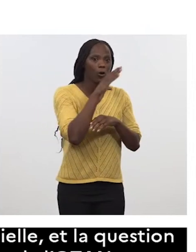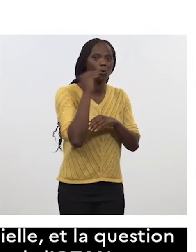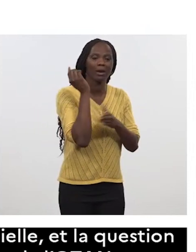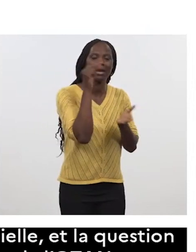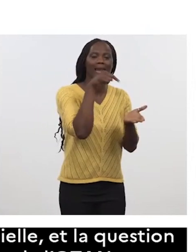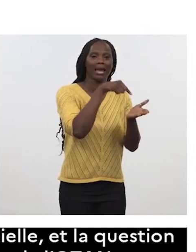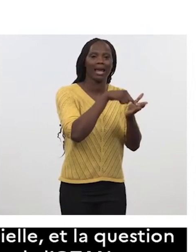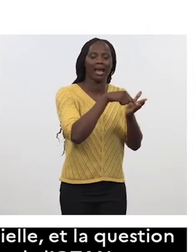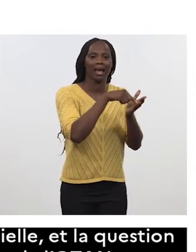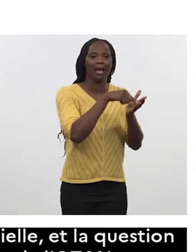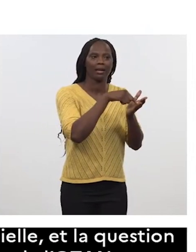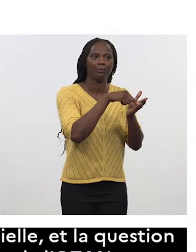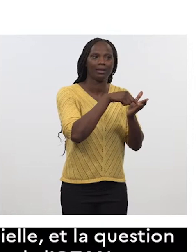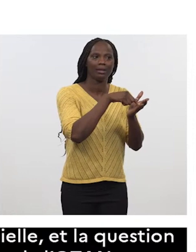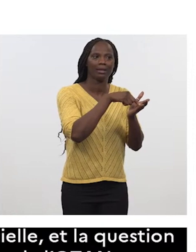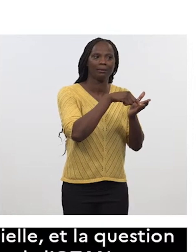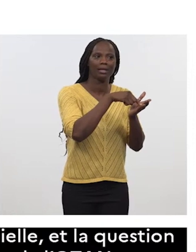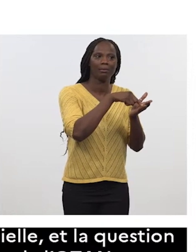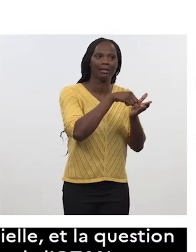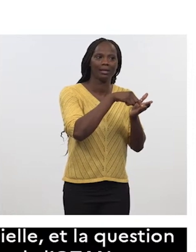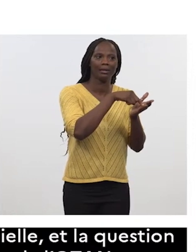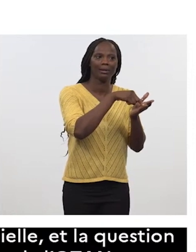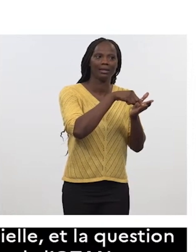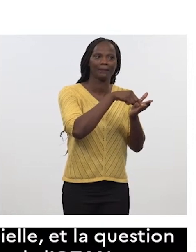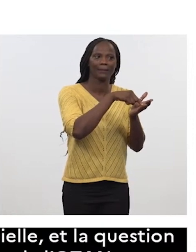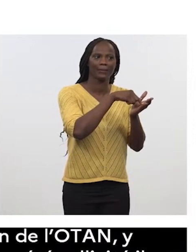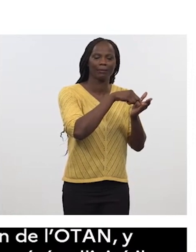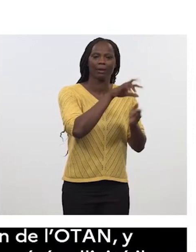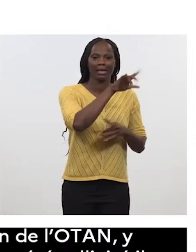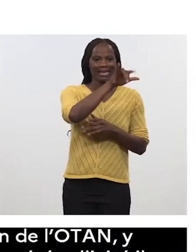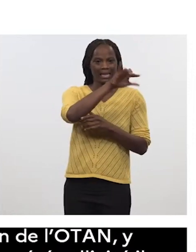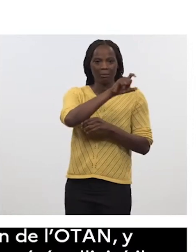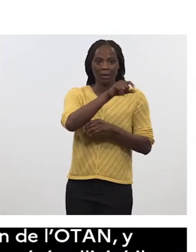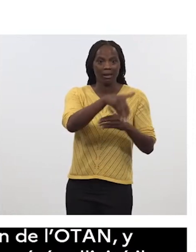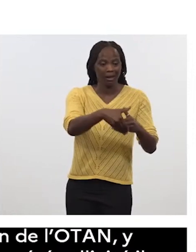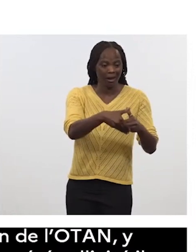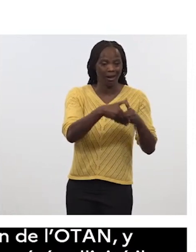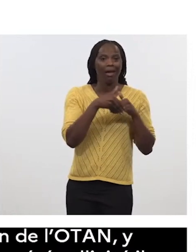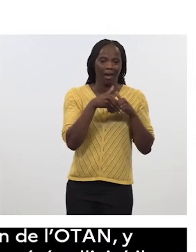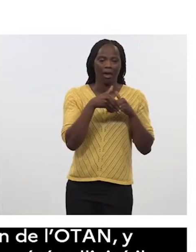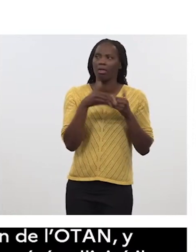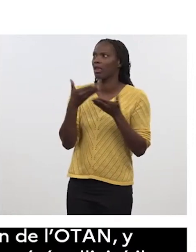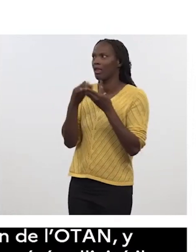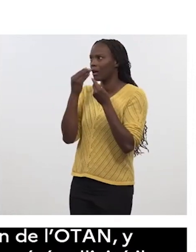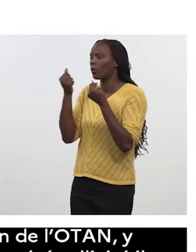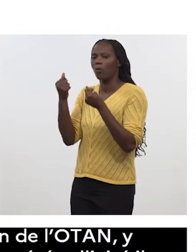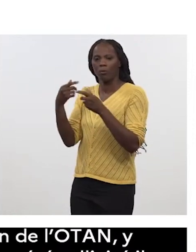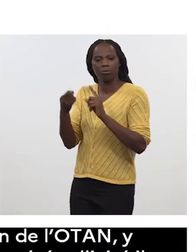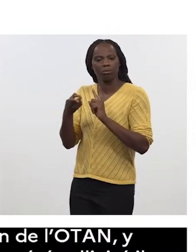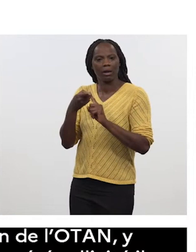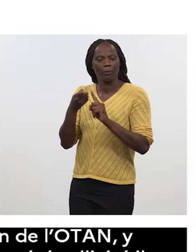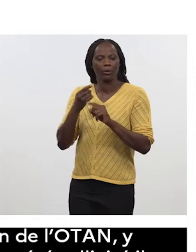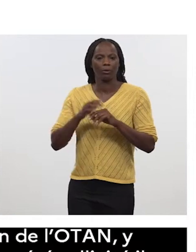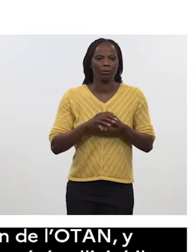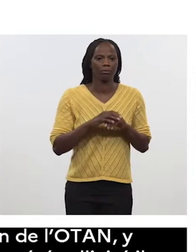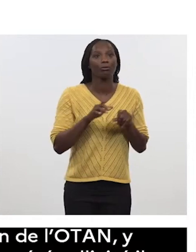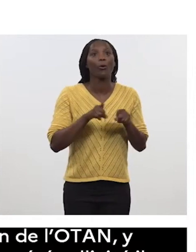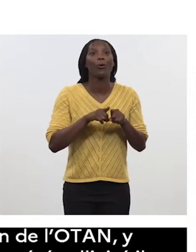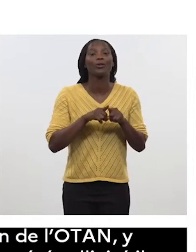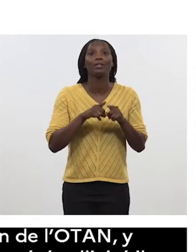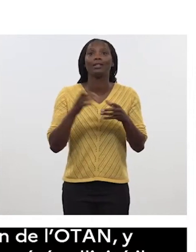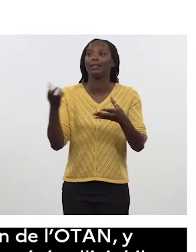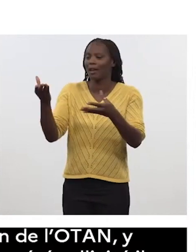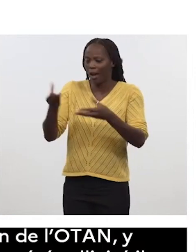Et donc on a ici un partenariat opérationnel, évidemment, qui est absolument indispensable. Et puis évidemment, parce que je t'accueille à domicile,